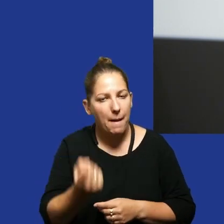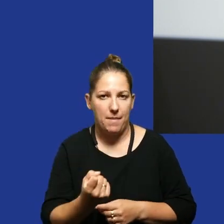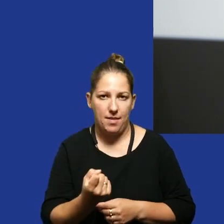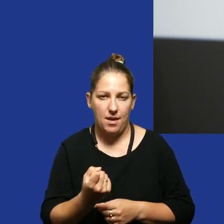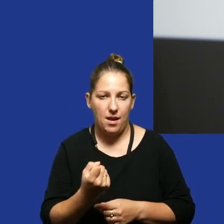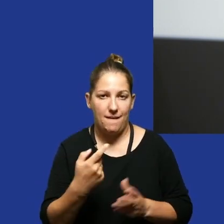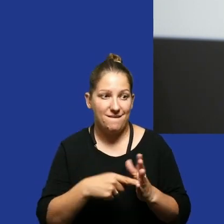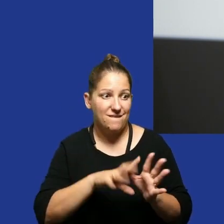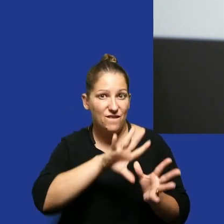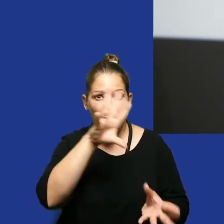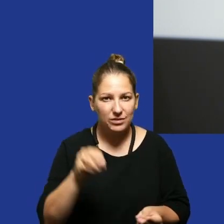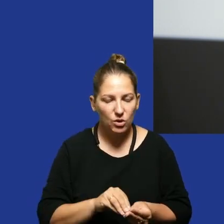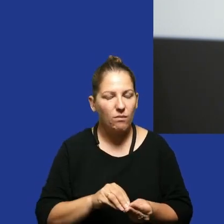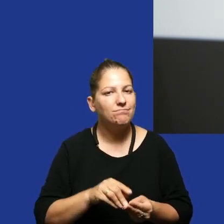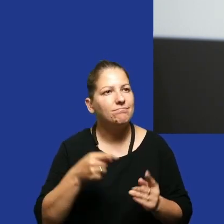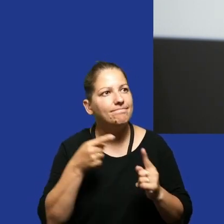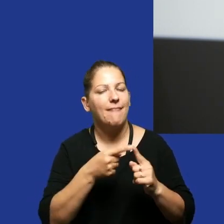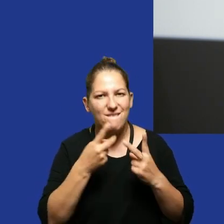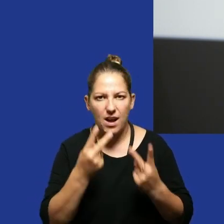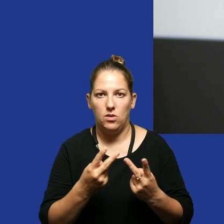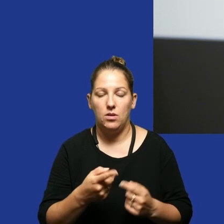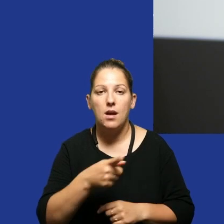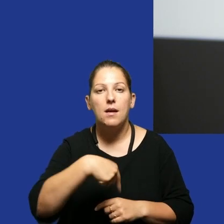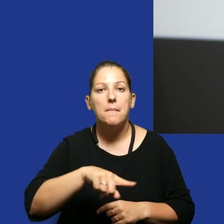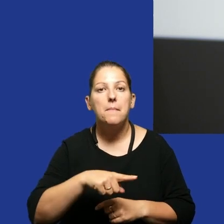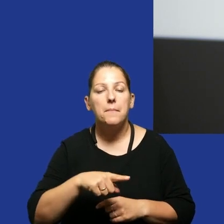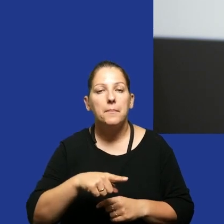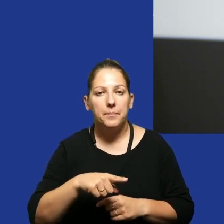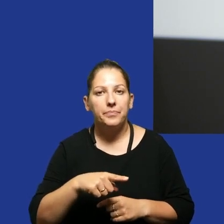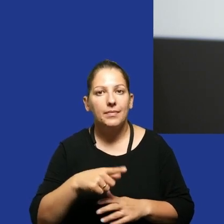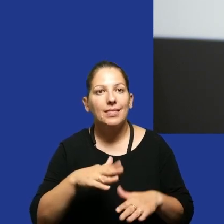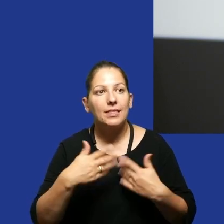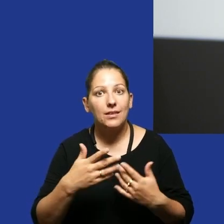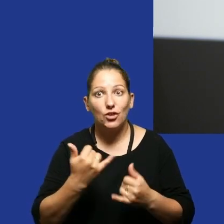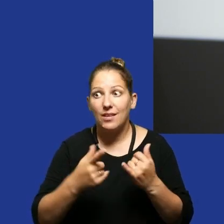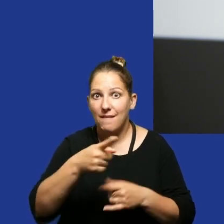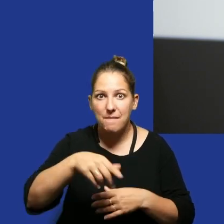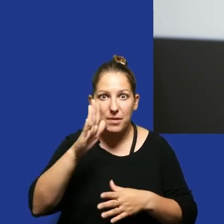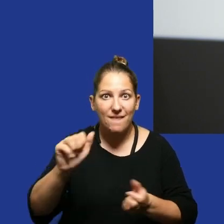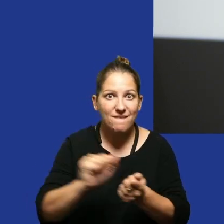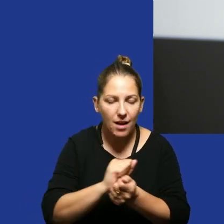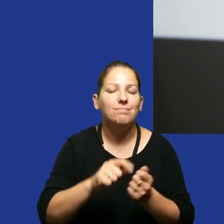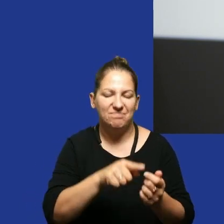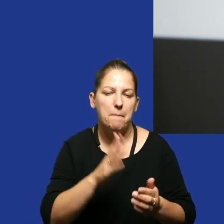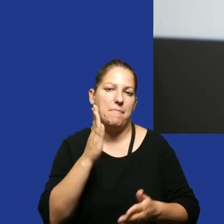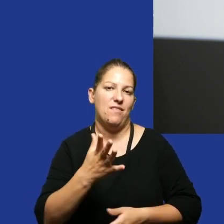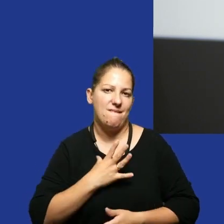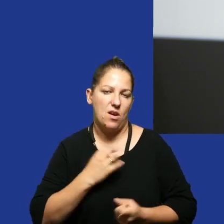to wszystko ma znaczenie jak wy po prostu nadacie temu znaczeniu i zaczniecie o to walczyć zwyczajnie w świecie